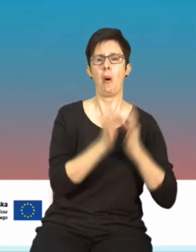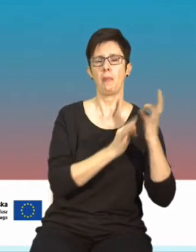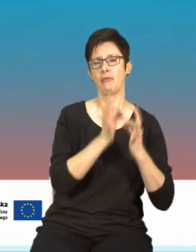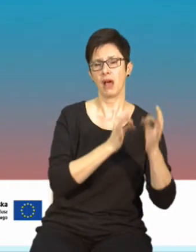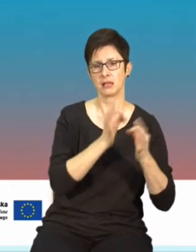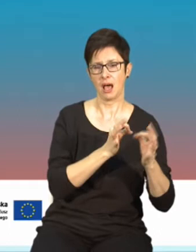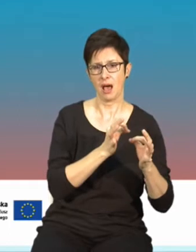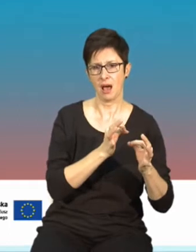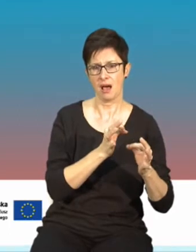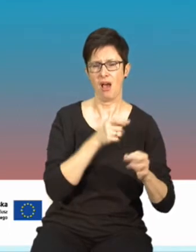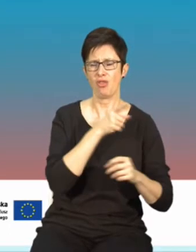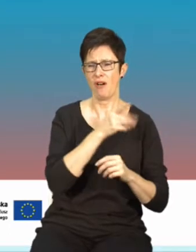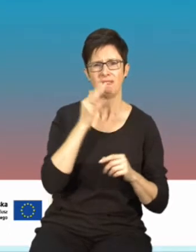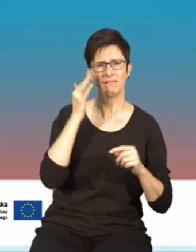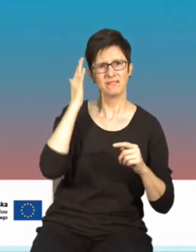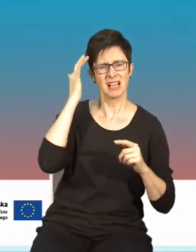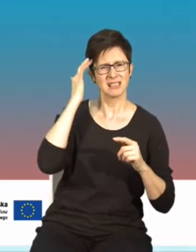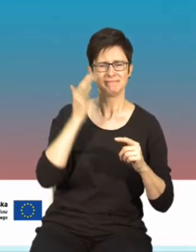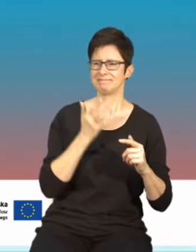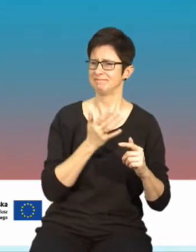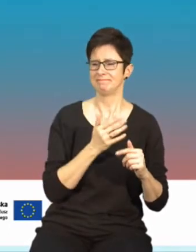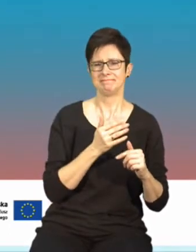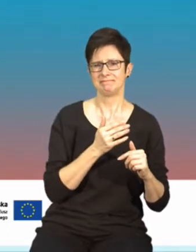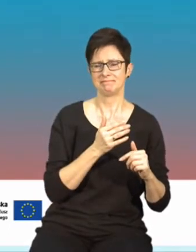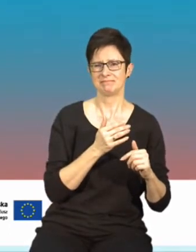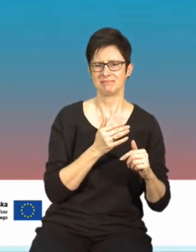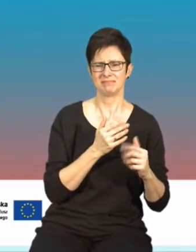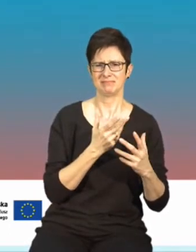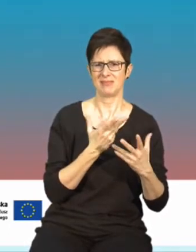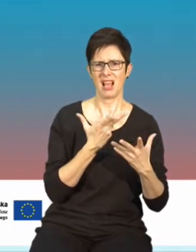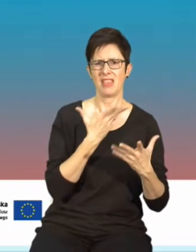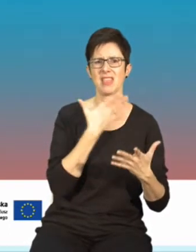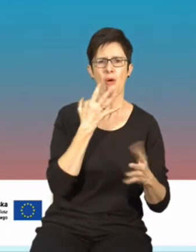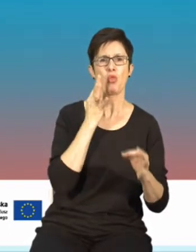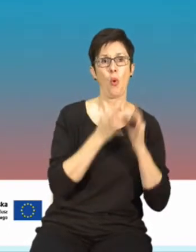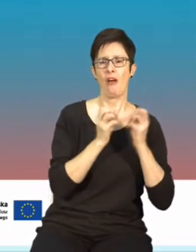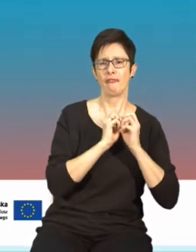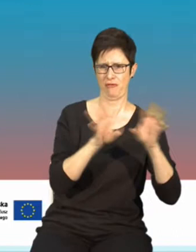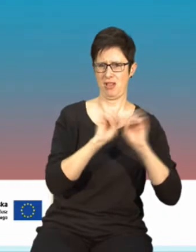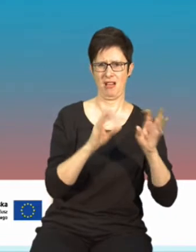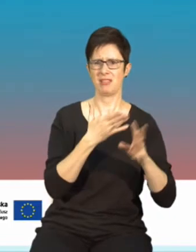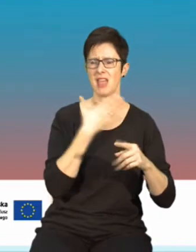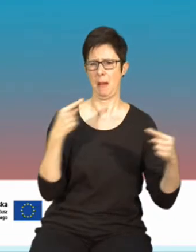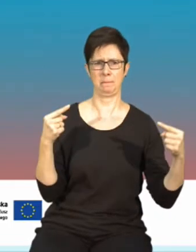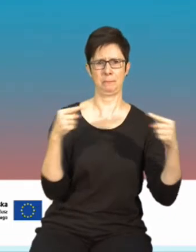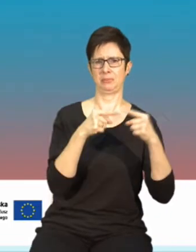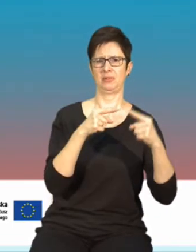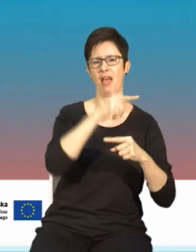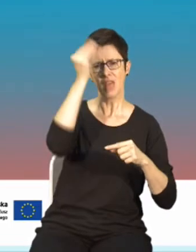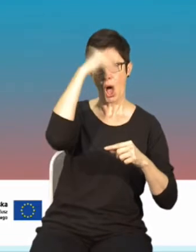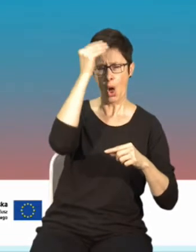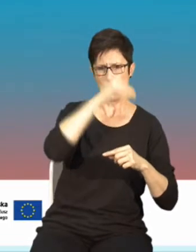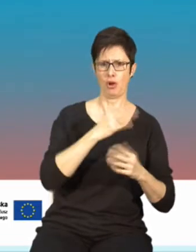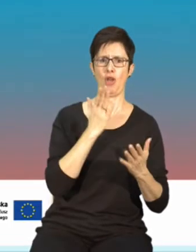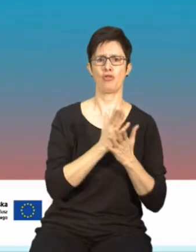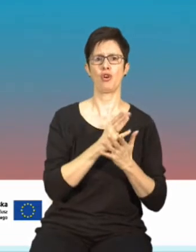to jest wiedza, która niczego nie wyjaśnia, jest niezgodna z nauką, natomiast ma na celu